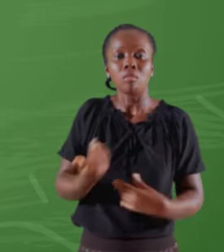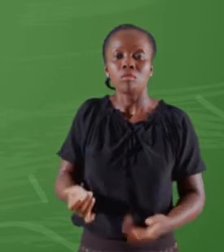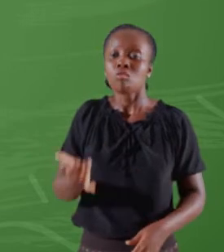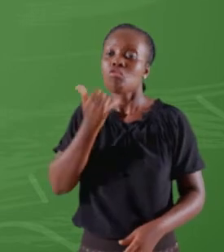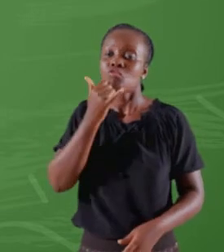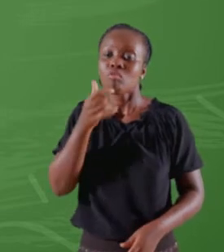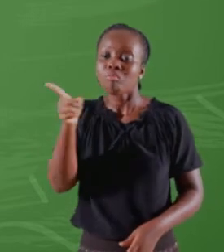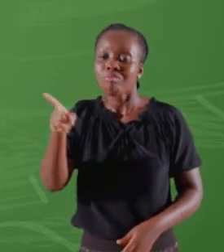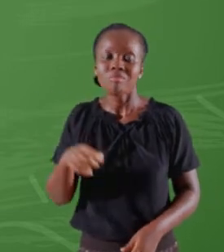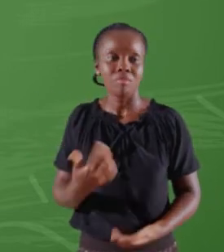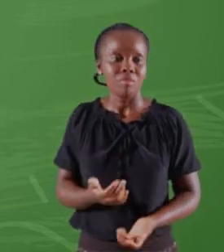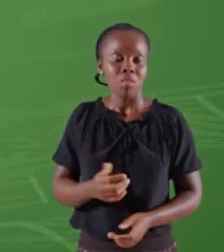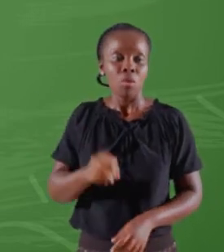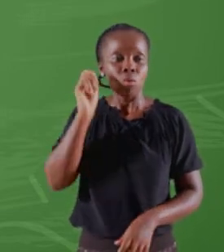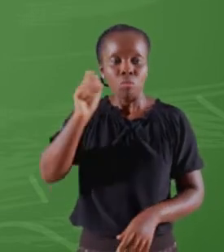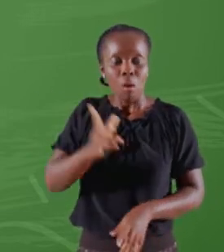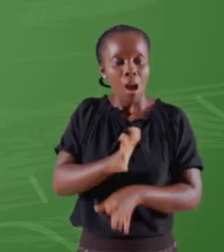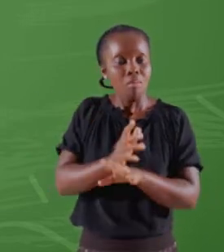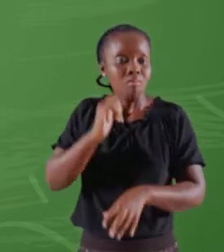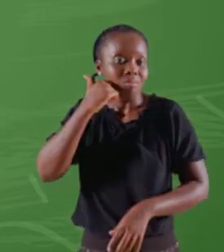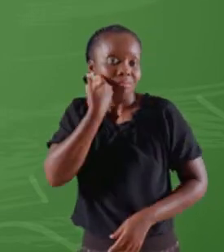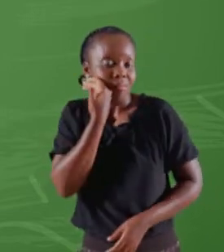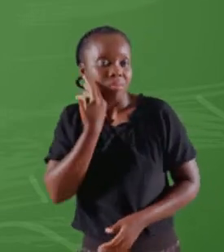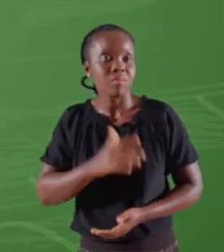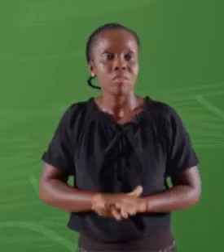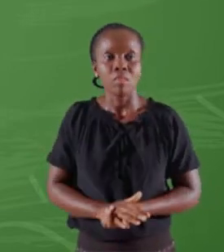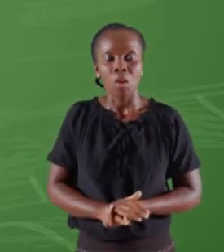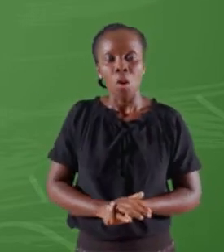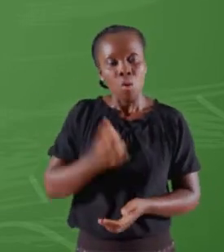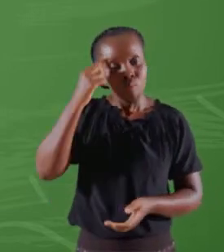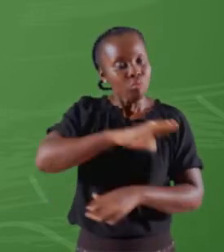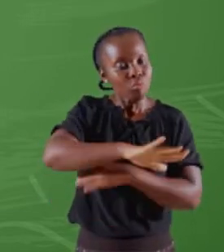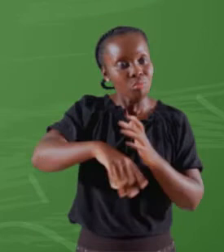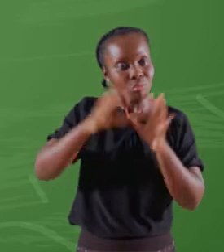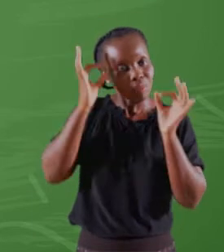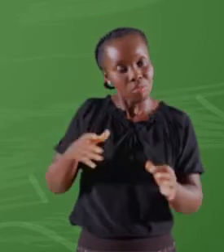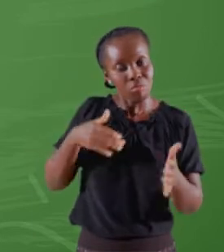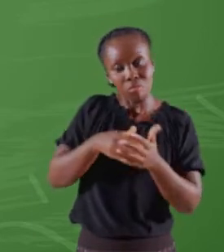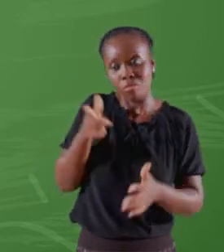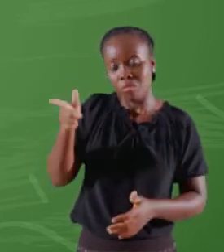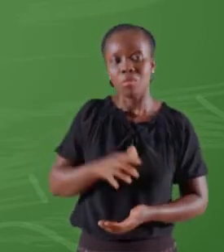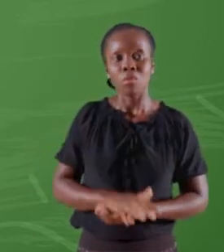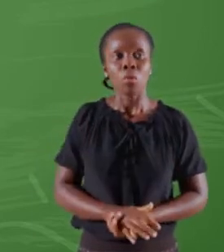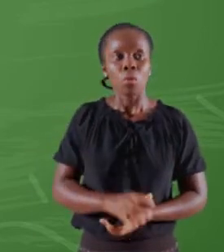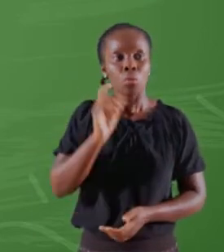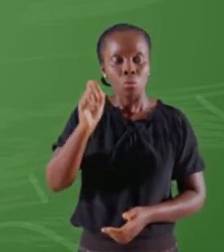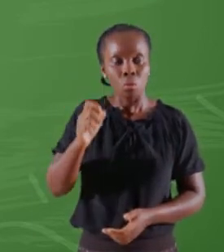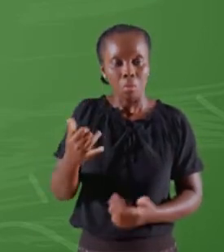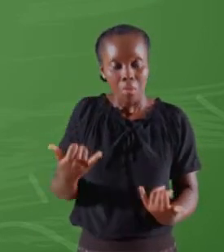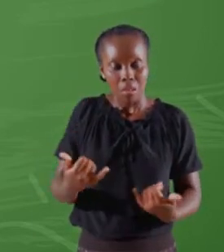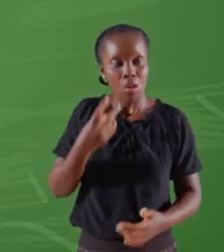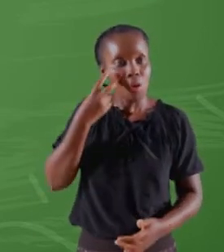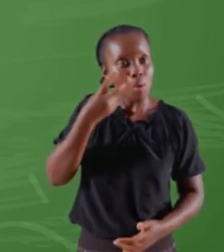décisions qui ont été prises à son encontre. Nous allons voir quelques-unes de ces